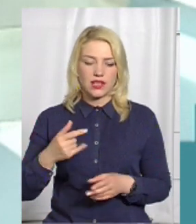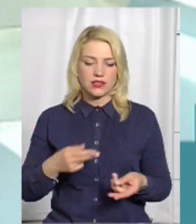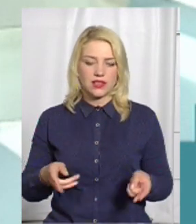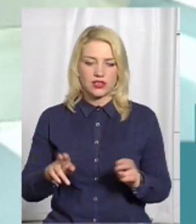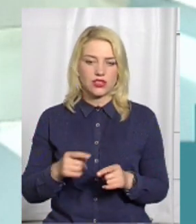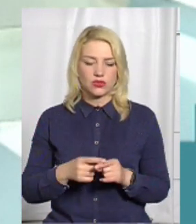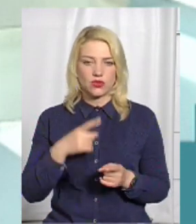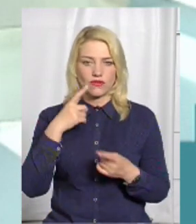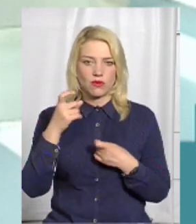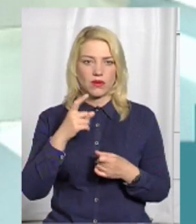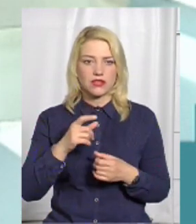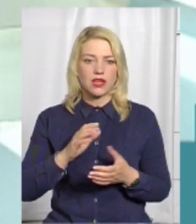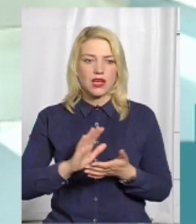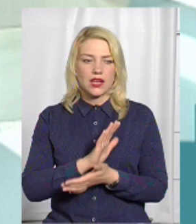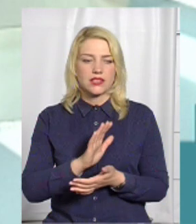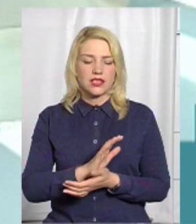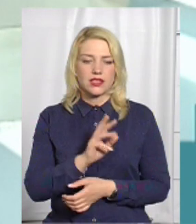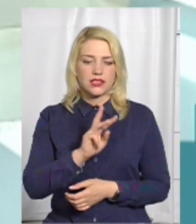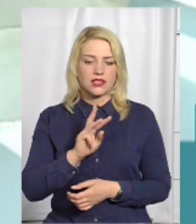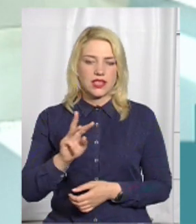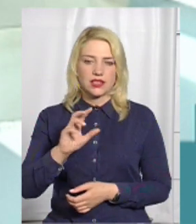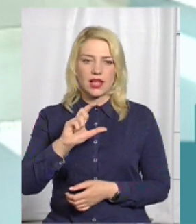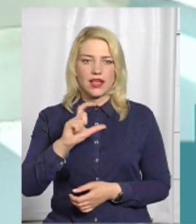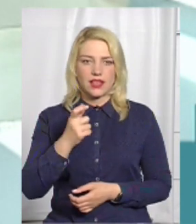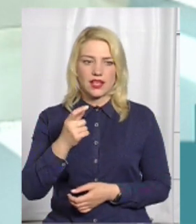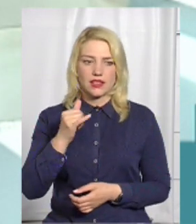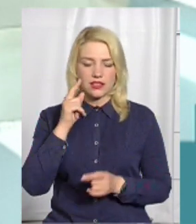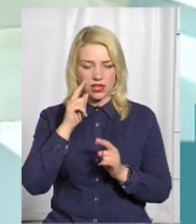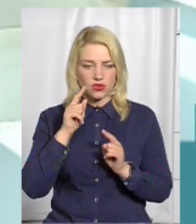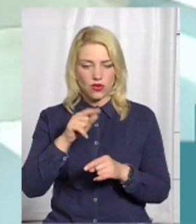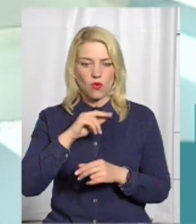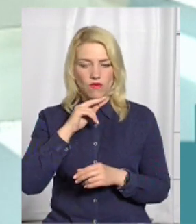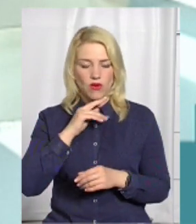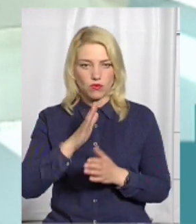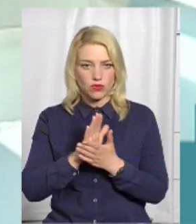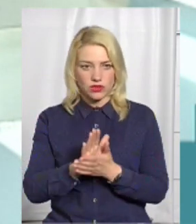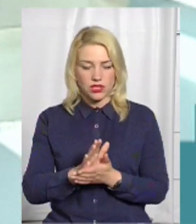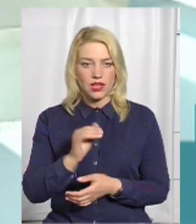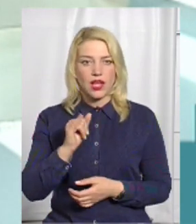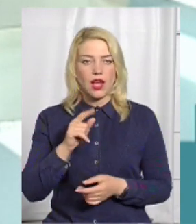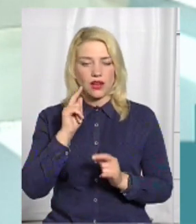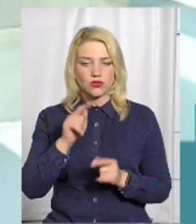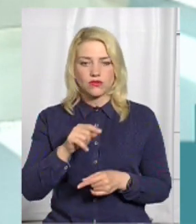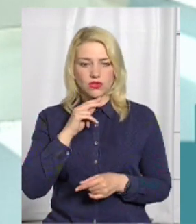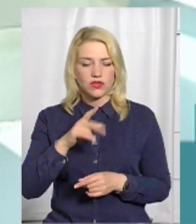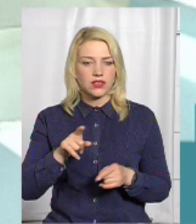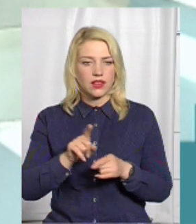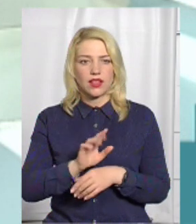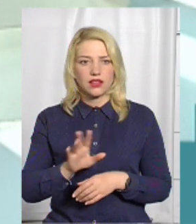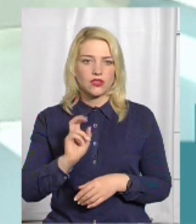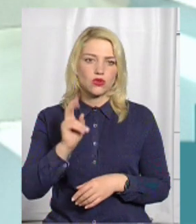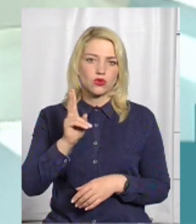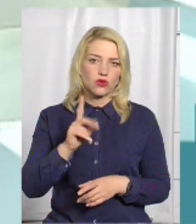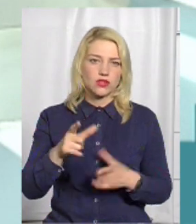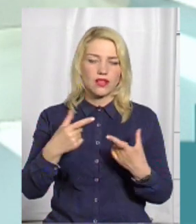інформацію з сайту Є. Я попросила все ж таки акцентувати увагу. Але акцентувати увагу не так, що той десь там